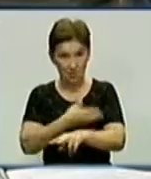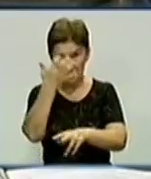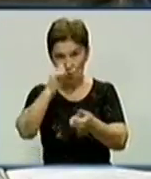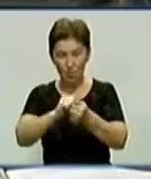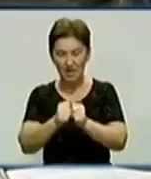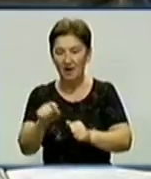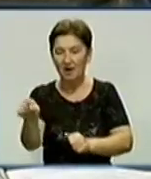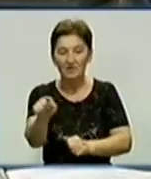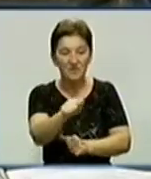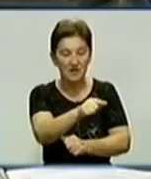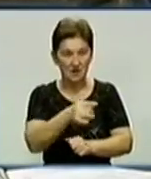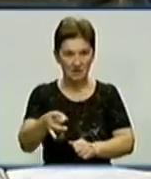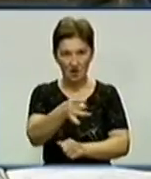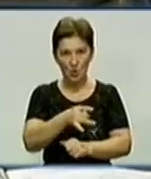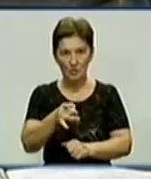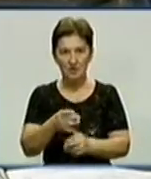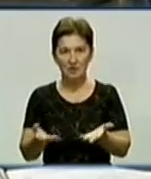районах, які я тільки що озвучив.